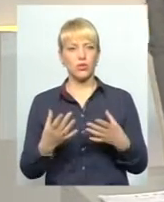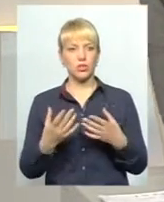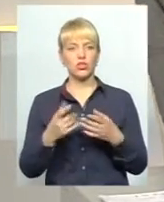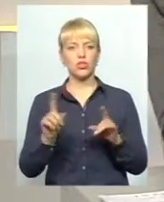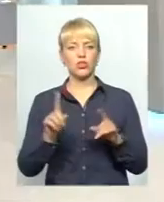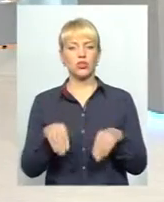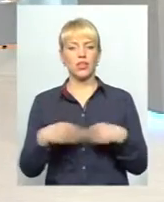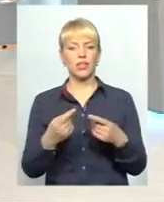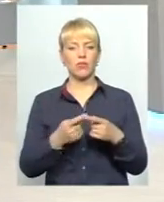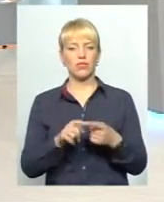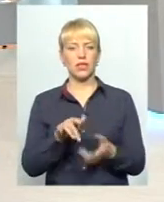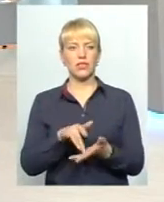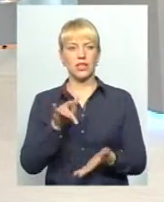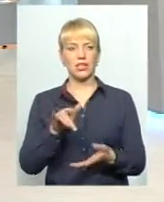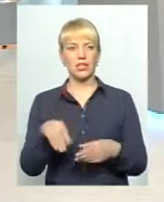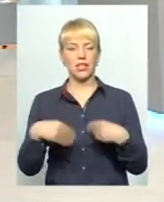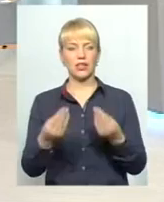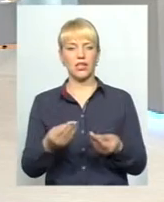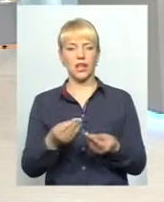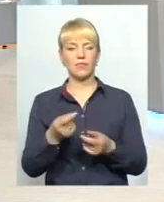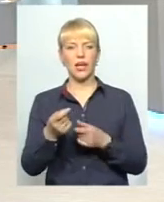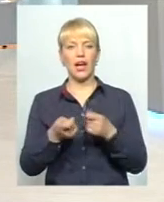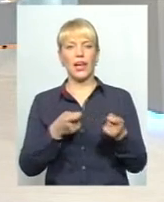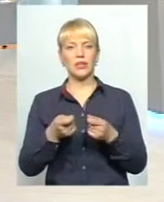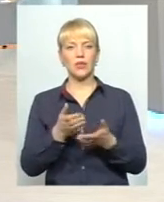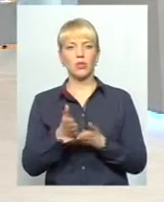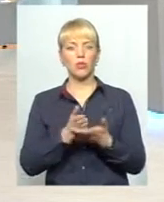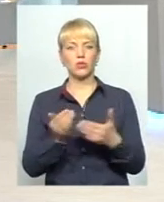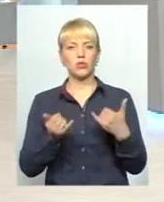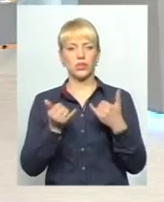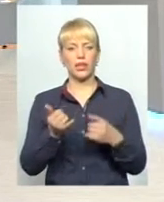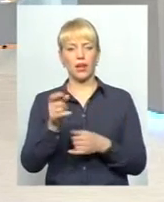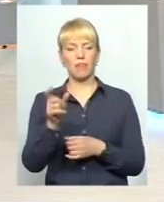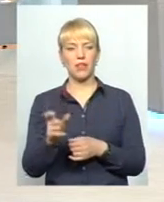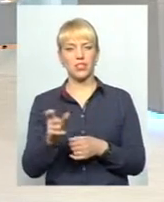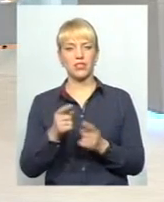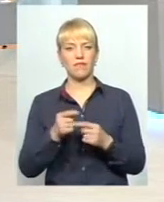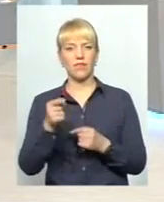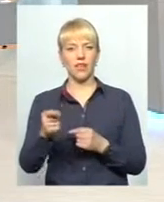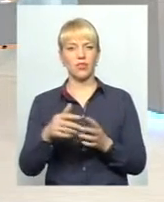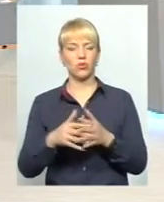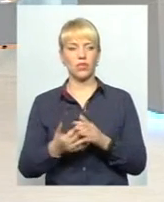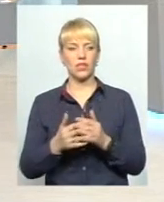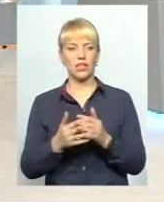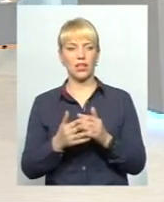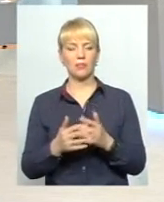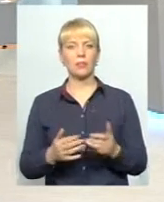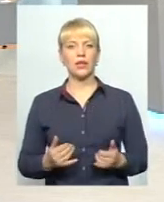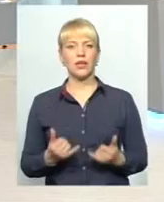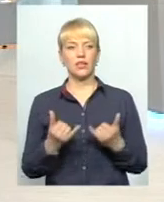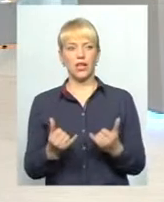дає у той центр надання адмінпослуг для мешканця віддаленого села, для